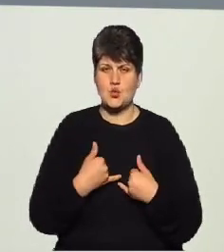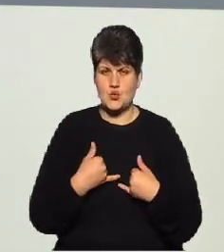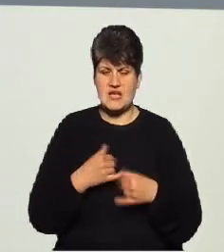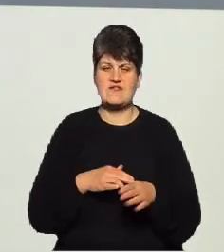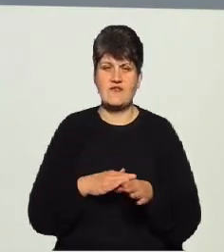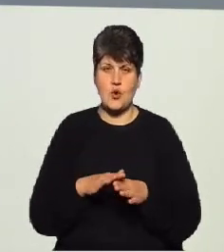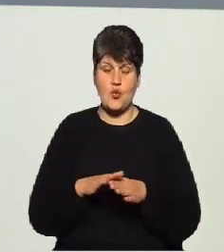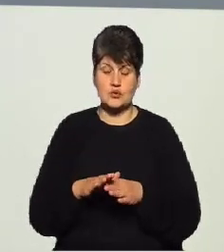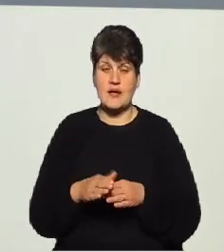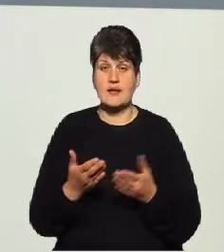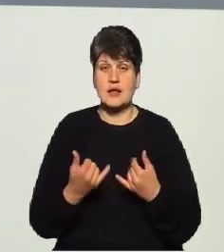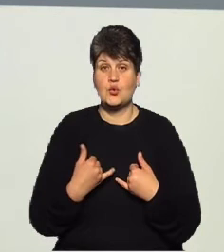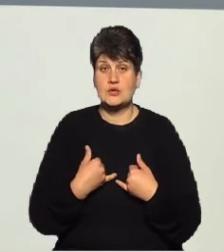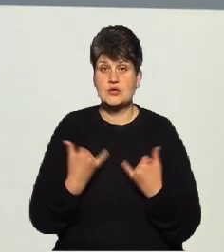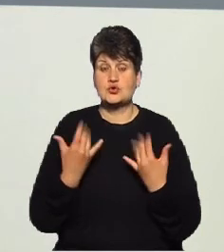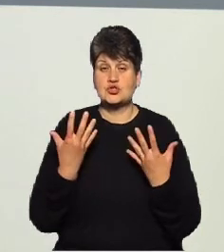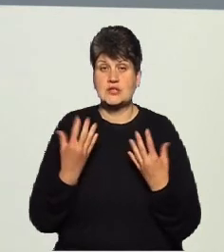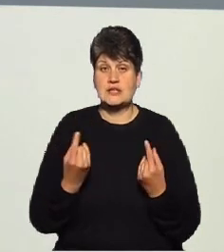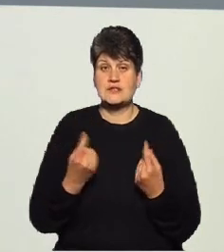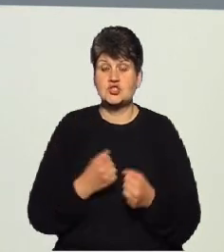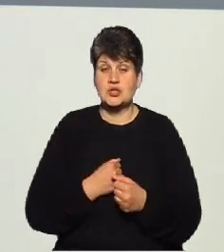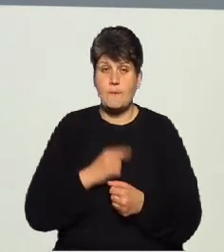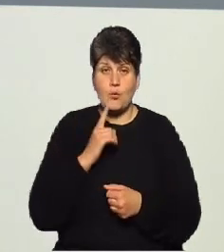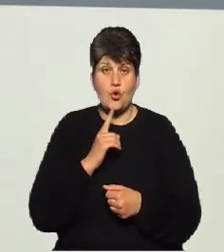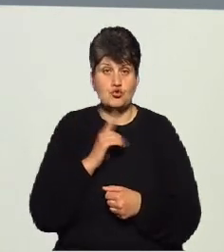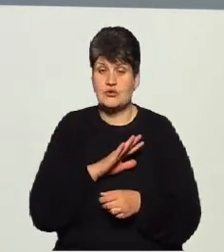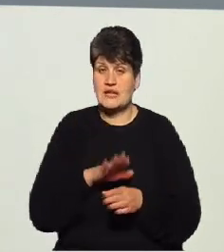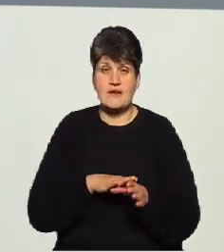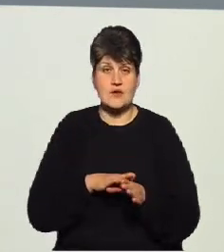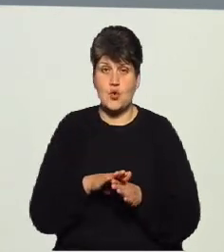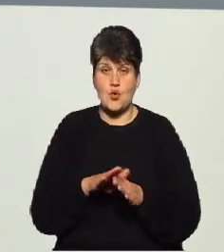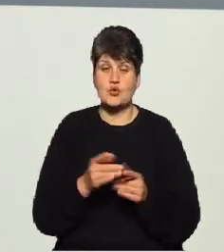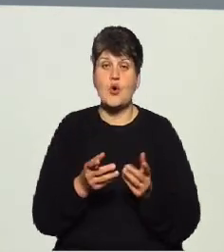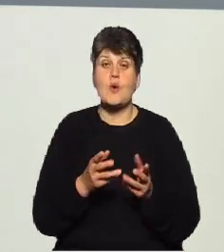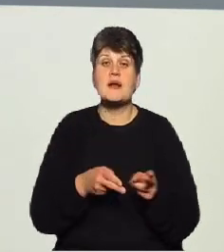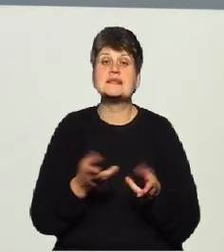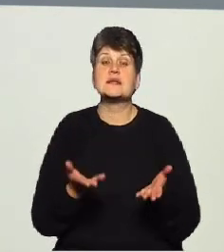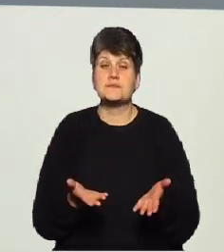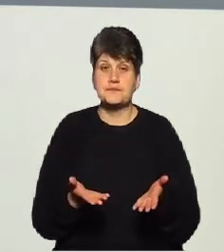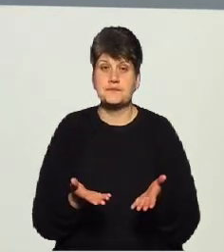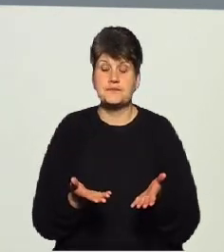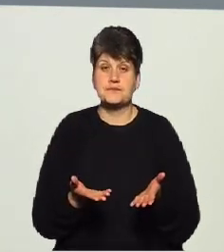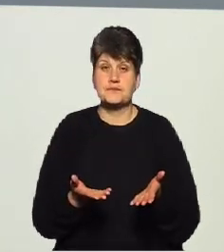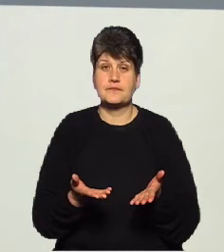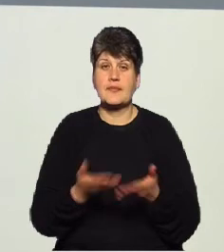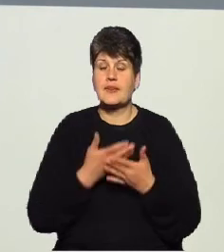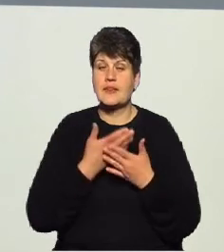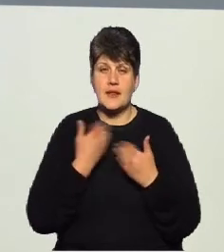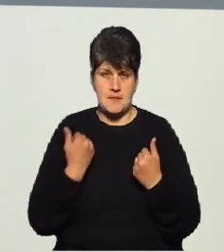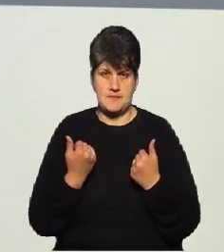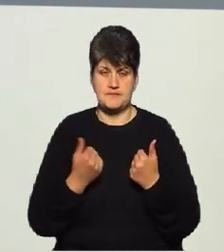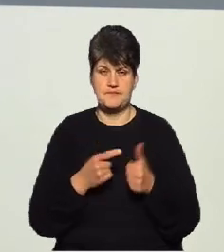на сьогоднішній день, на превеликий жаль, поки що не виконуються. Які операції на потоці немає? Це виключення